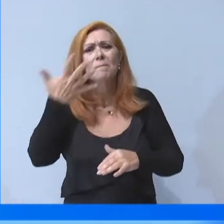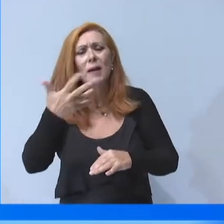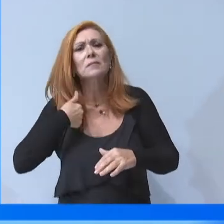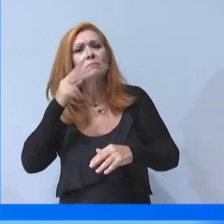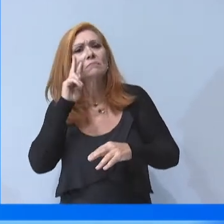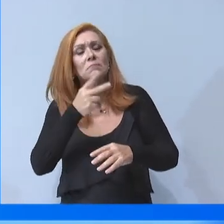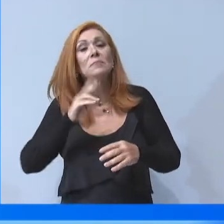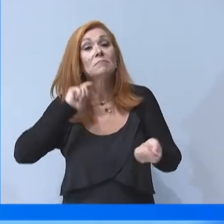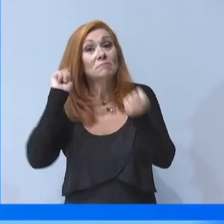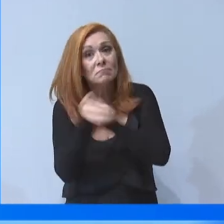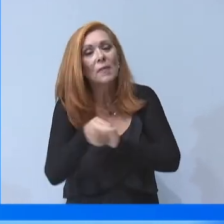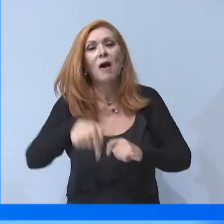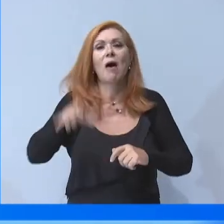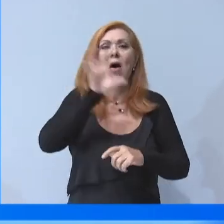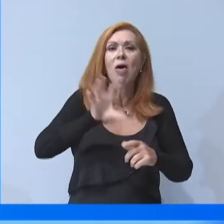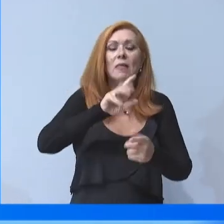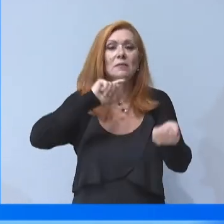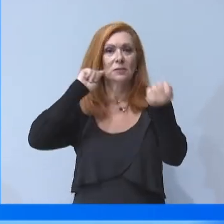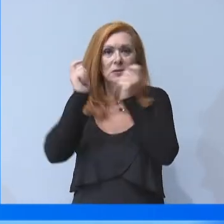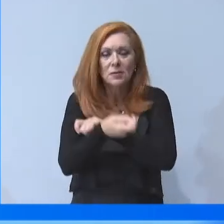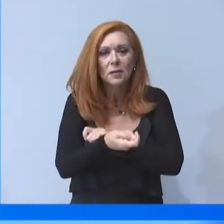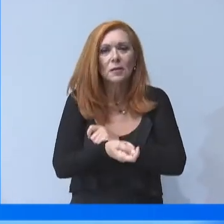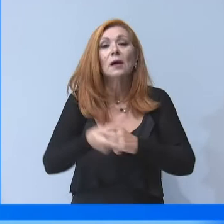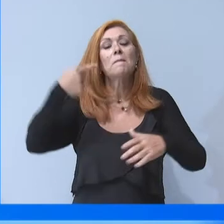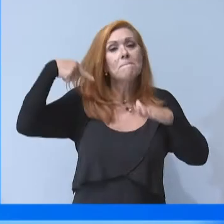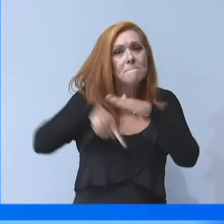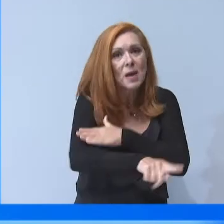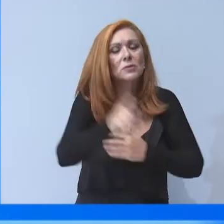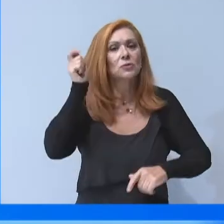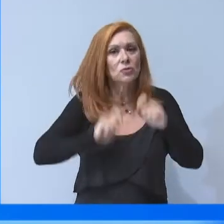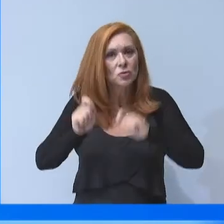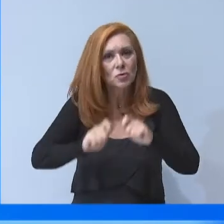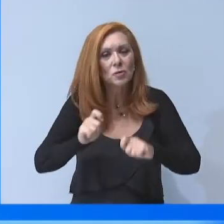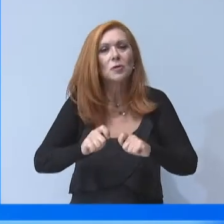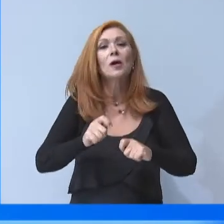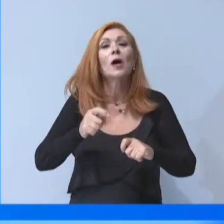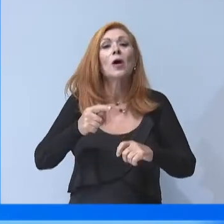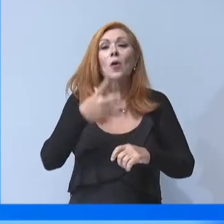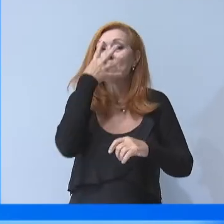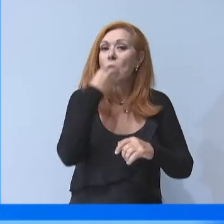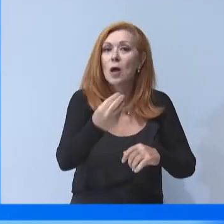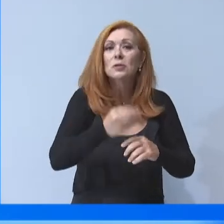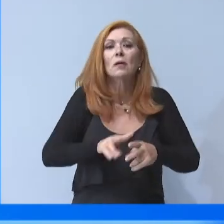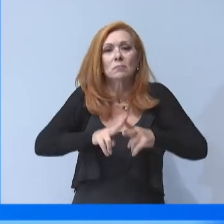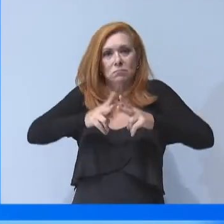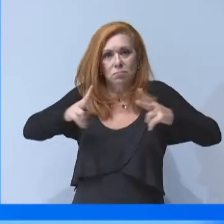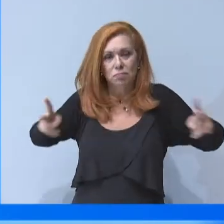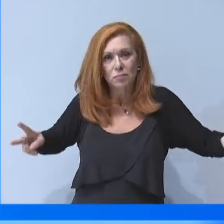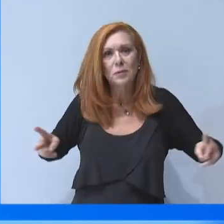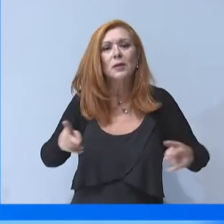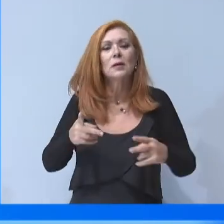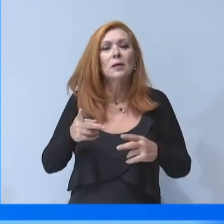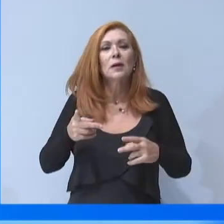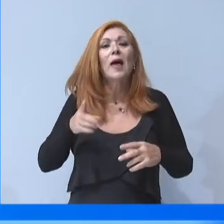ανάπλαση του χώρου της ΔΕΘ και δημιουργία τεχνολογικού πάρκου, κατασκευή του μετρό και του flyover, επέκταση του προεστιακού προς τα δυτικά, σύνδεση του λιμανιού με την